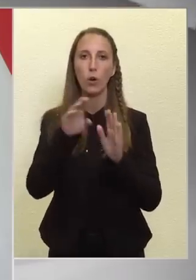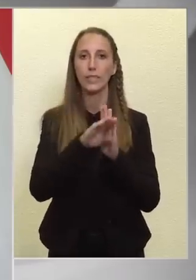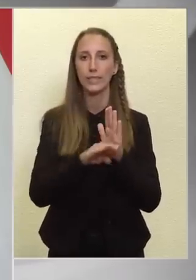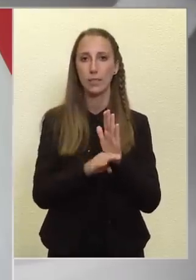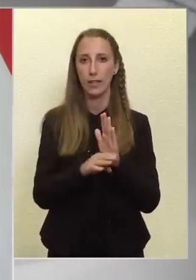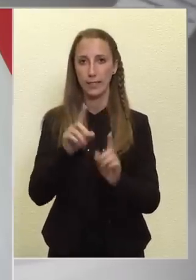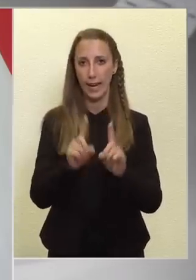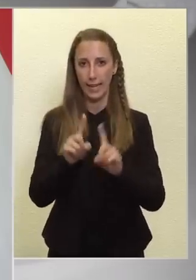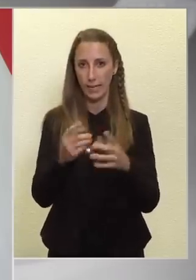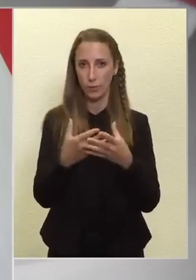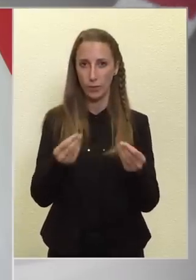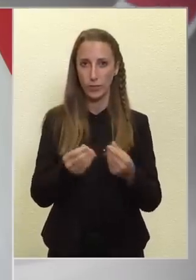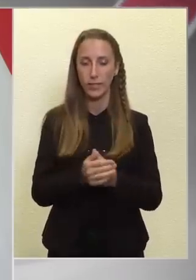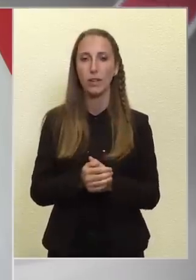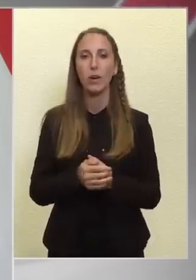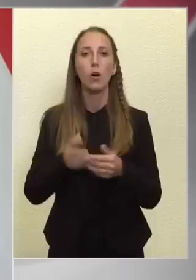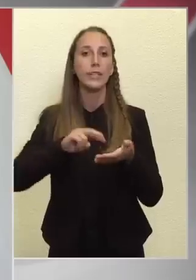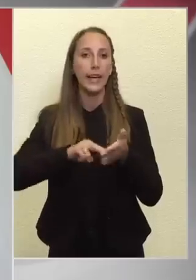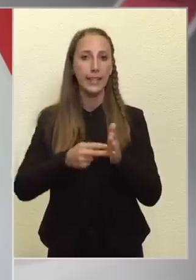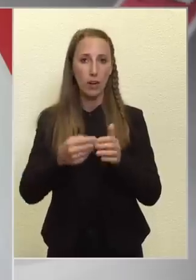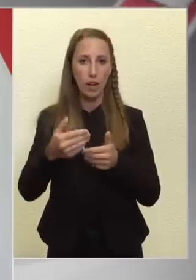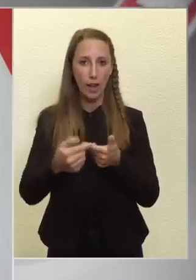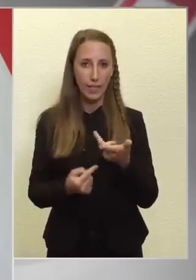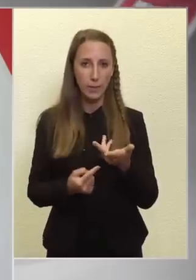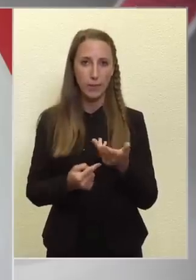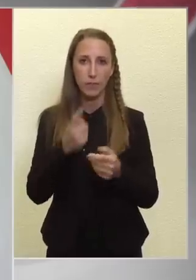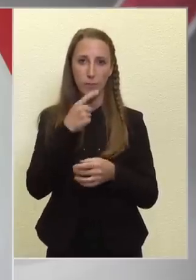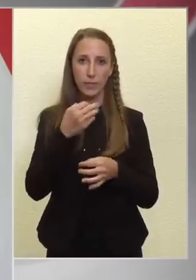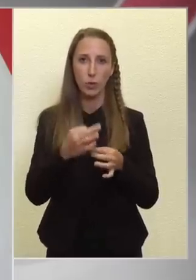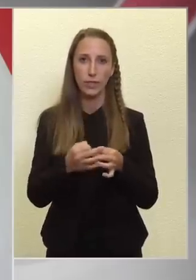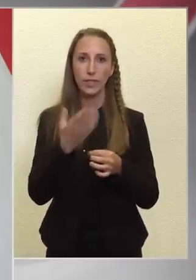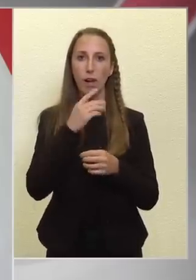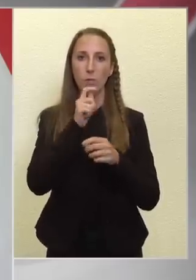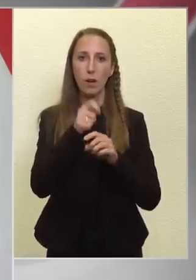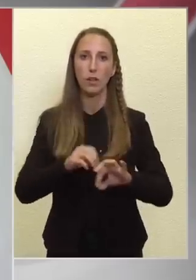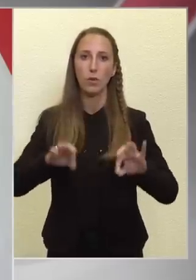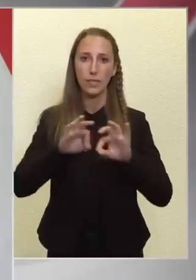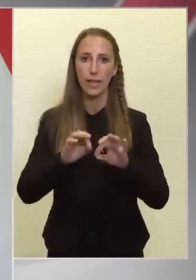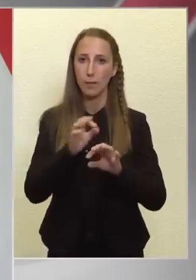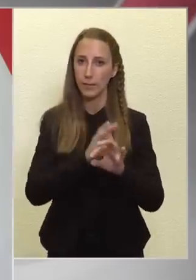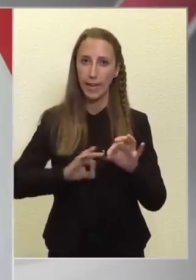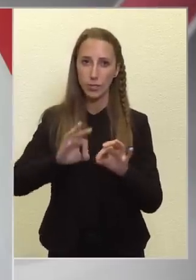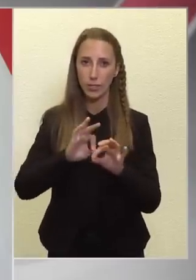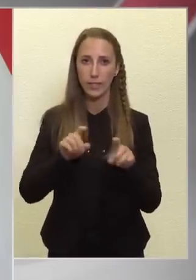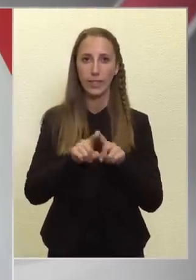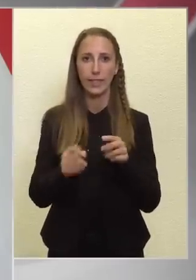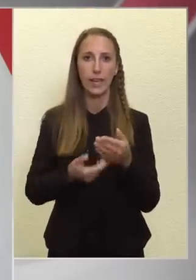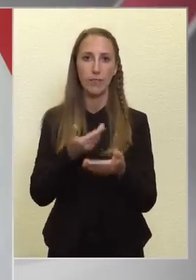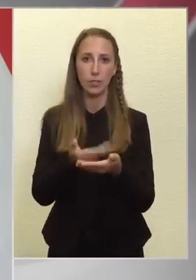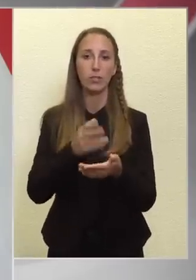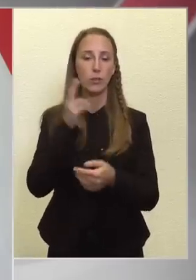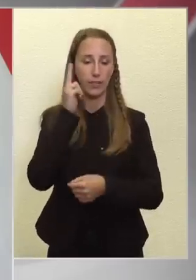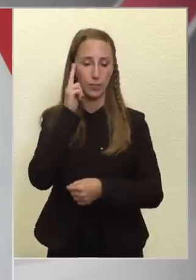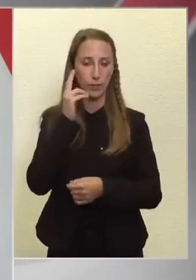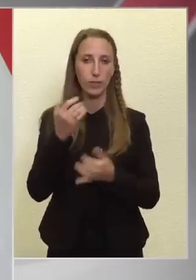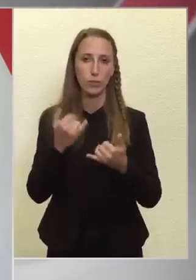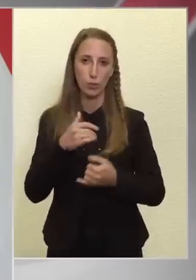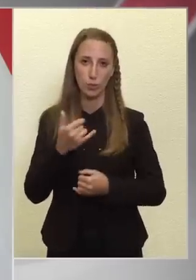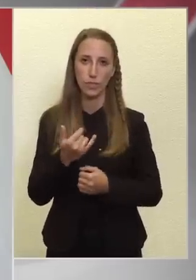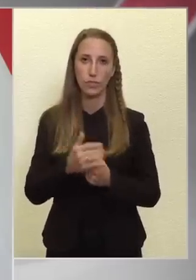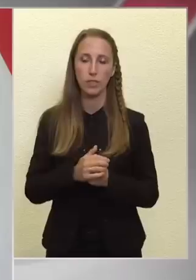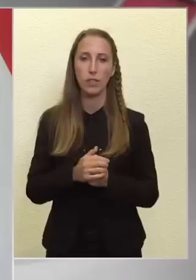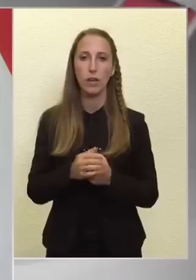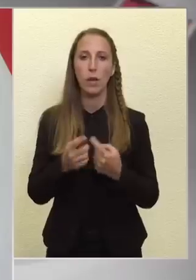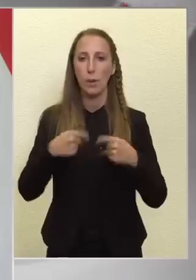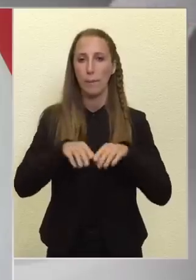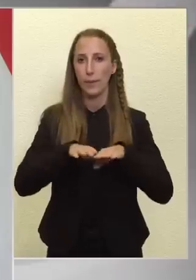helyárás megszűnik. Hogy technikailag egyébként mi történik, hogyha Magyarország nem teljesíti, ilyen javaslatokat ismerünk, most is van